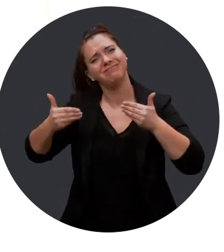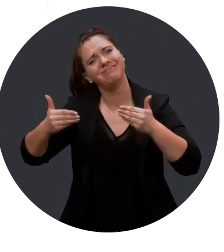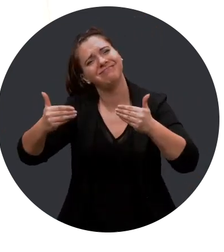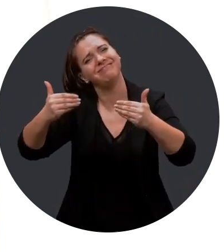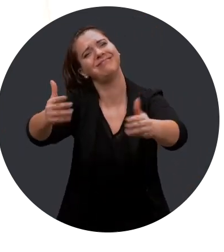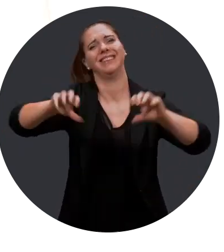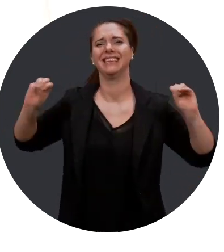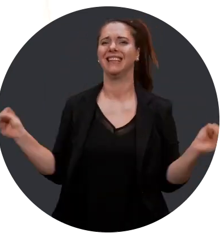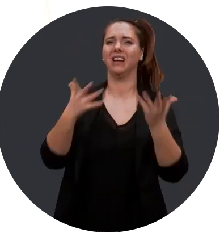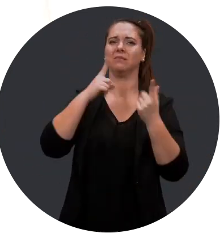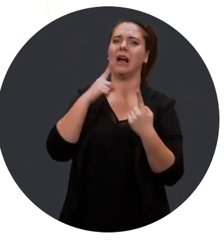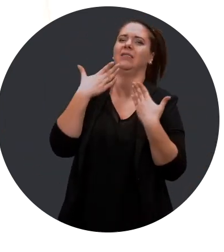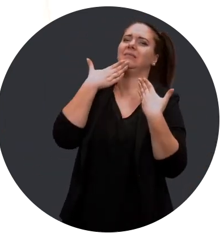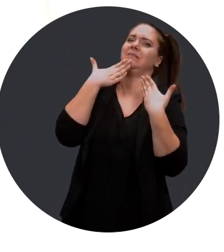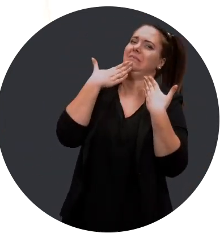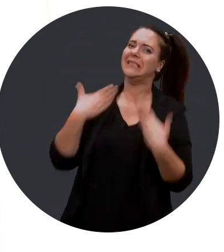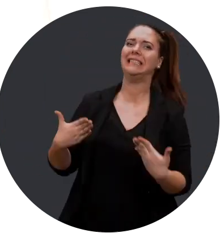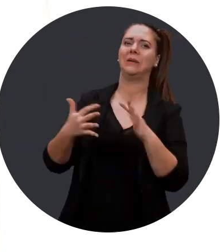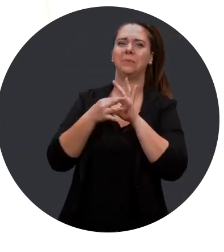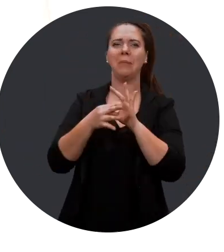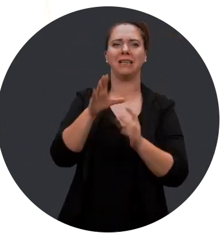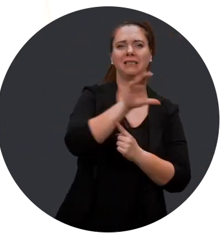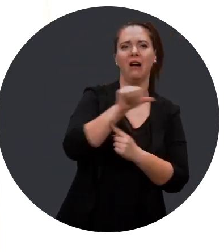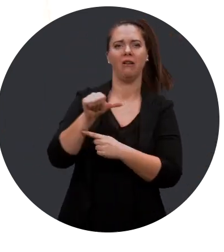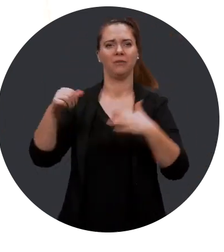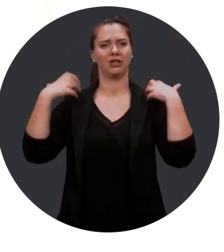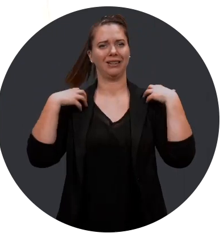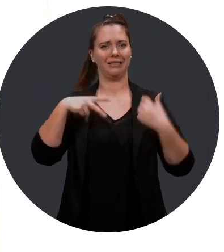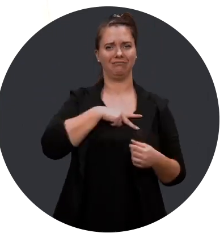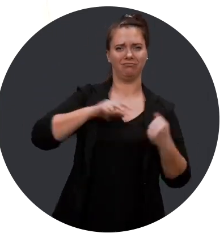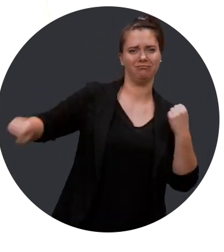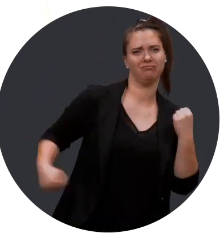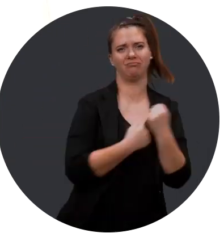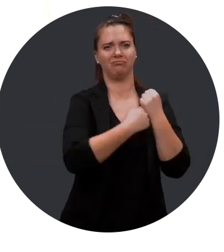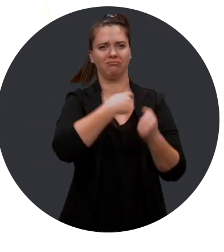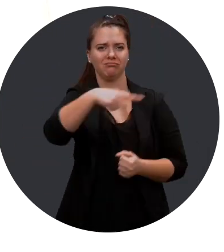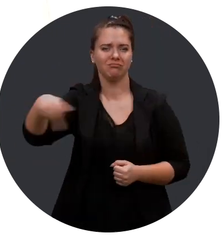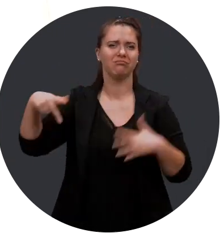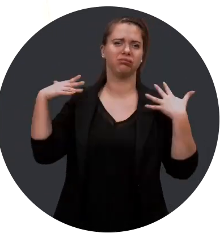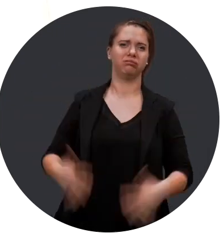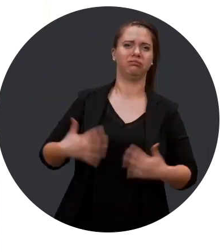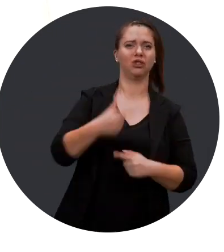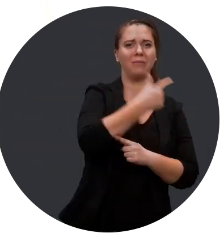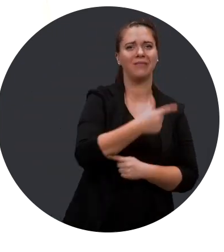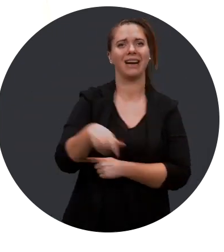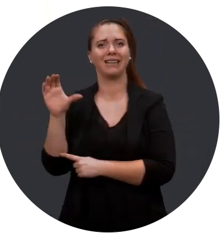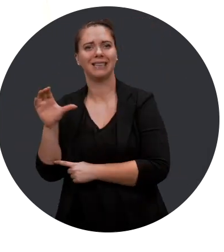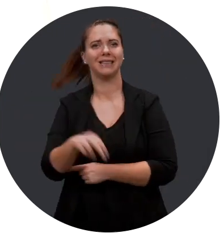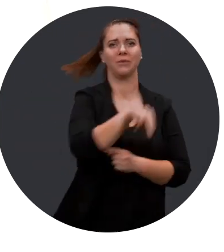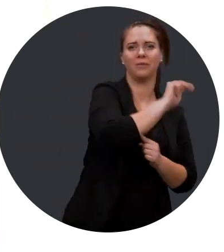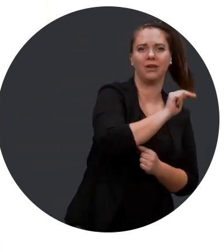chaque projet, pour continuer d'avancer. Un immense merci aux membres de mon conseil d'administration pour leur appui, pour leur support,